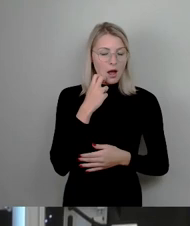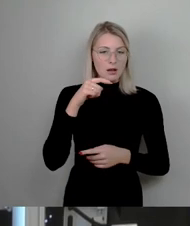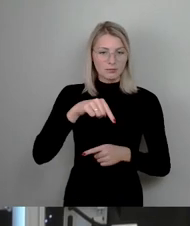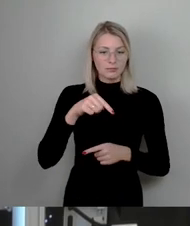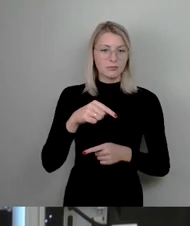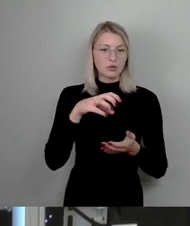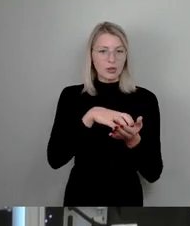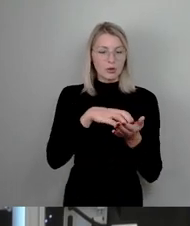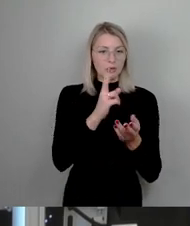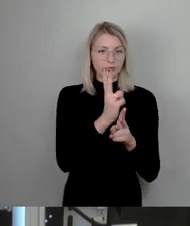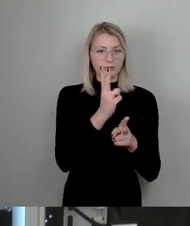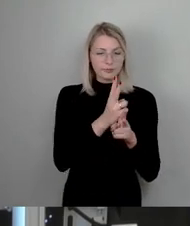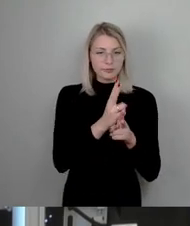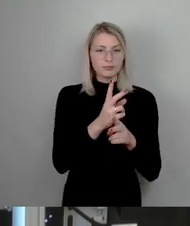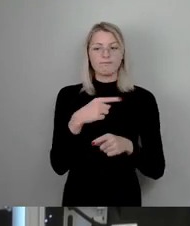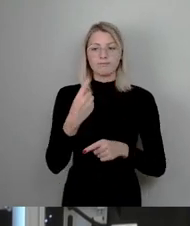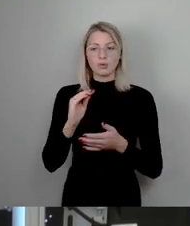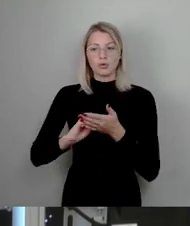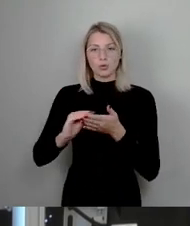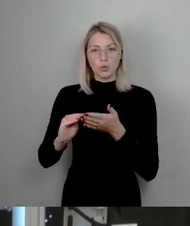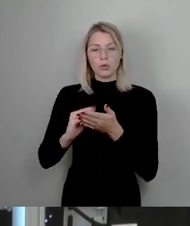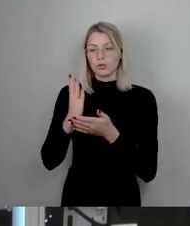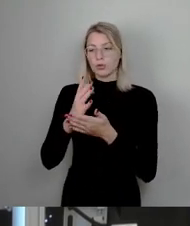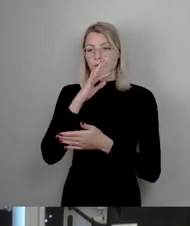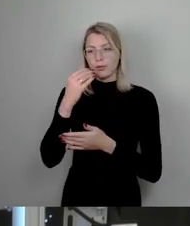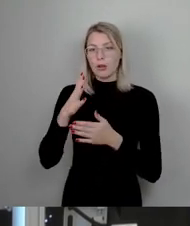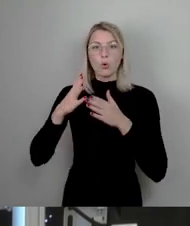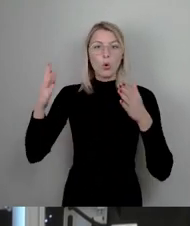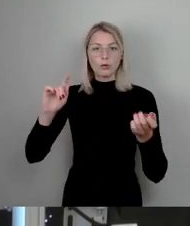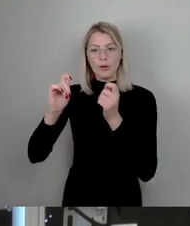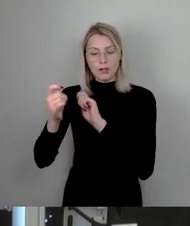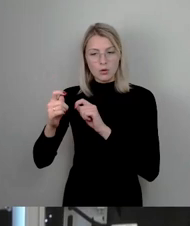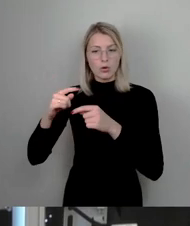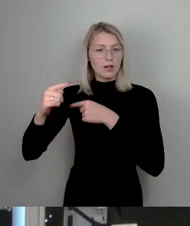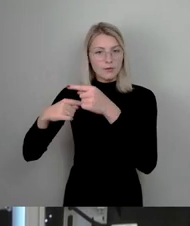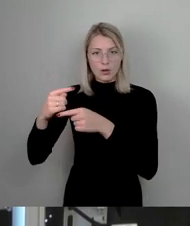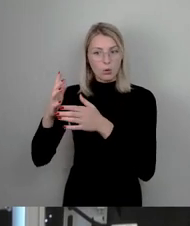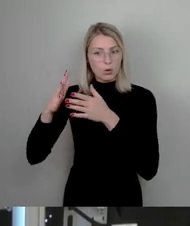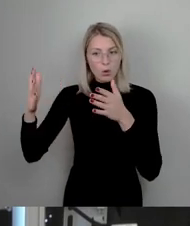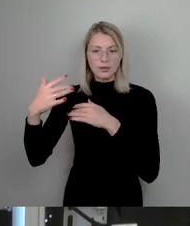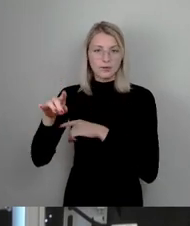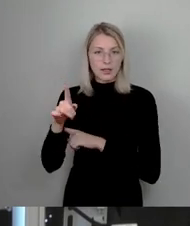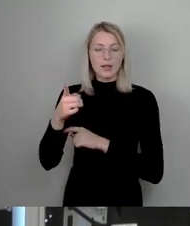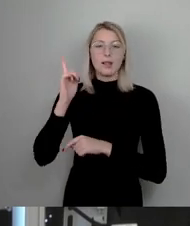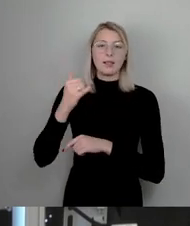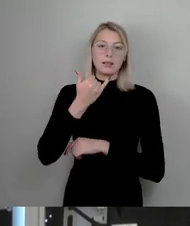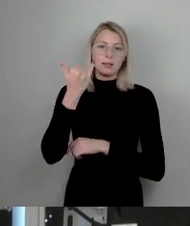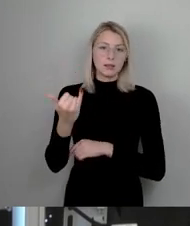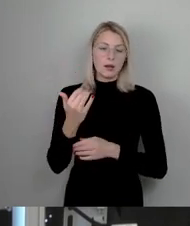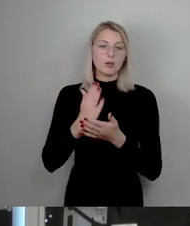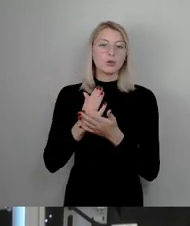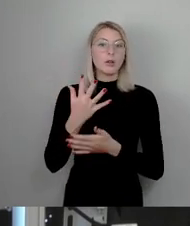mit selbstverständlich großen Veränderungen und großen Entwicklungen hat letztes Jahr den 50.